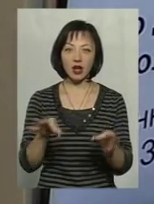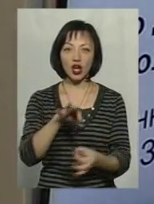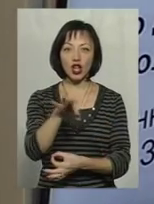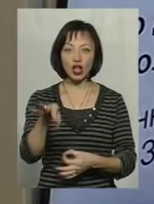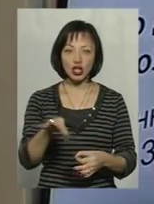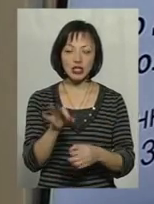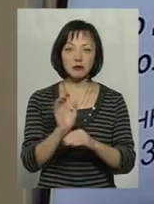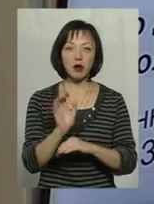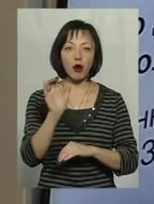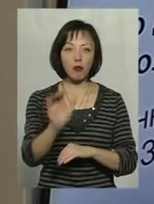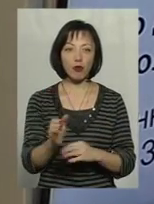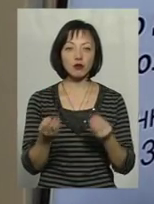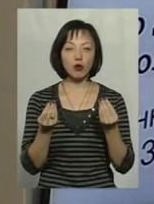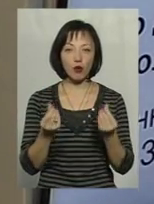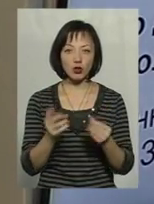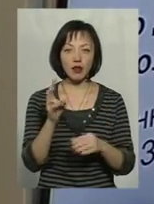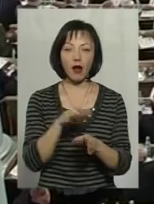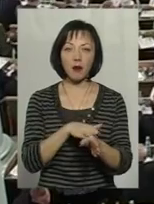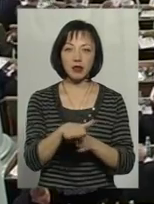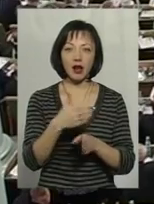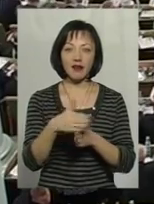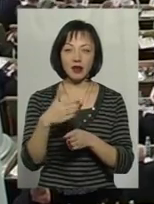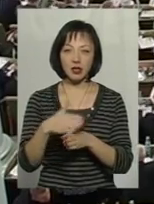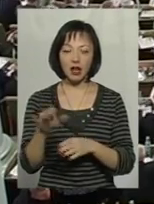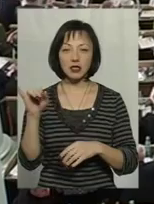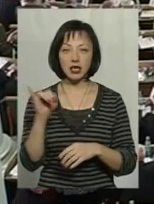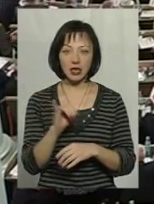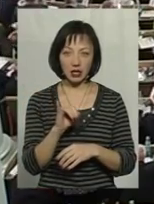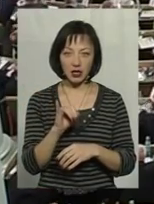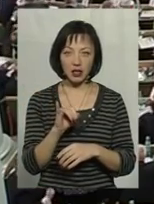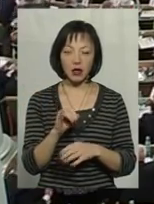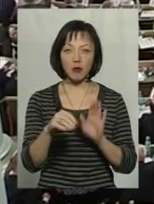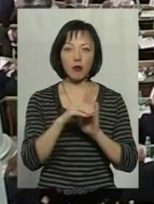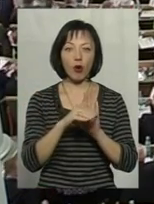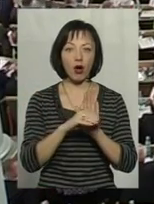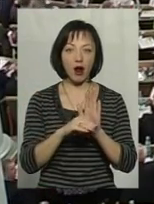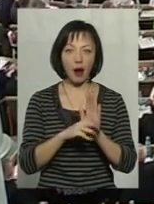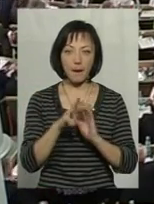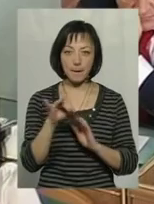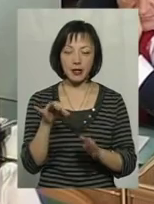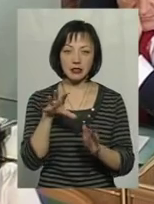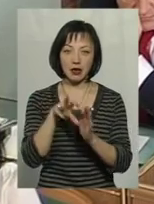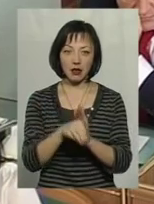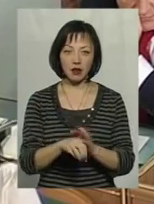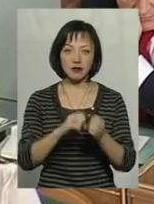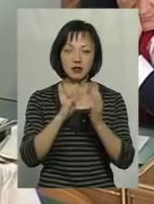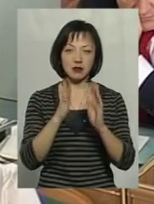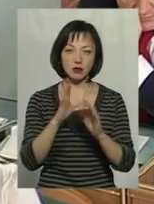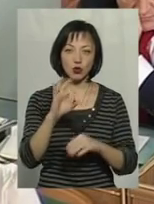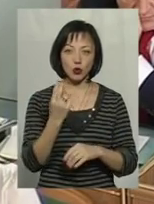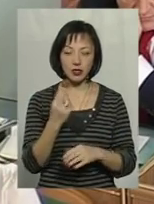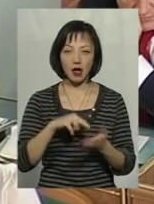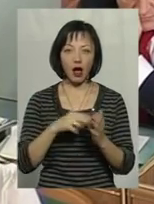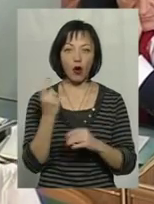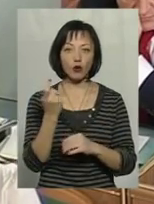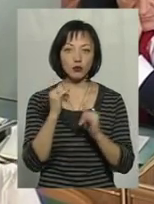та спрямовуватимуть кошти на капітальні видатки і безпосередньо програми, закладені в загальній програмі соціально